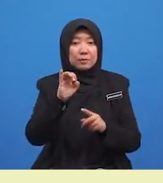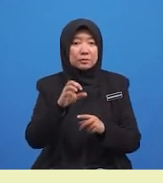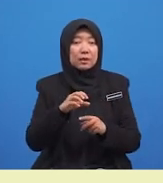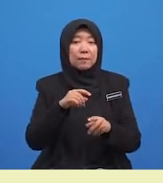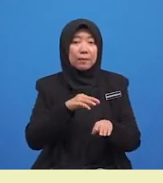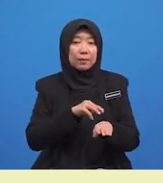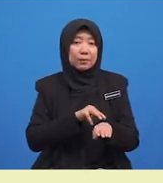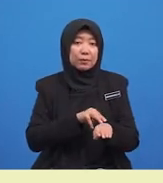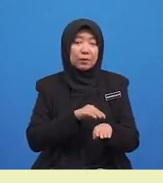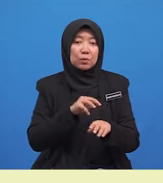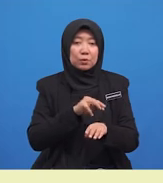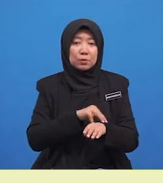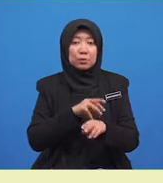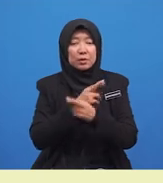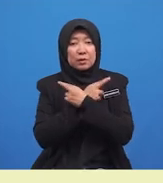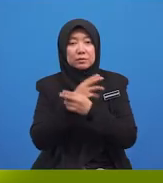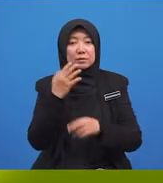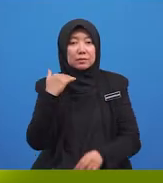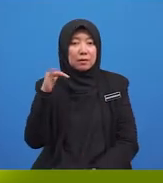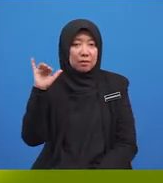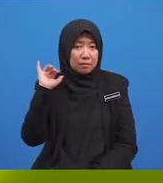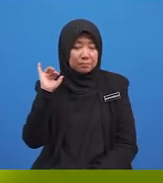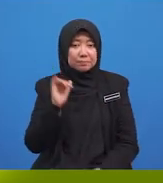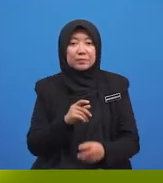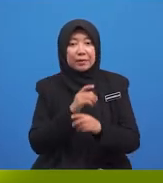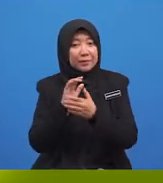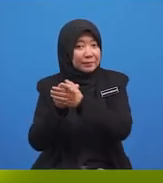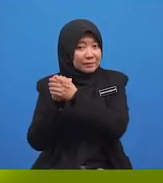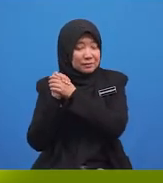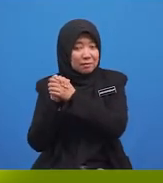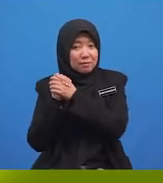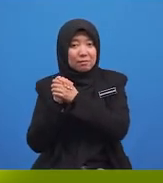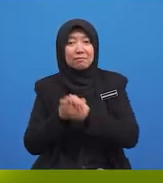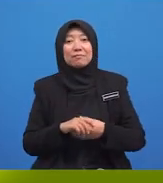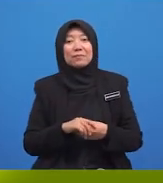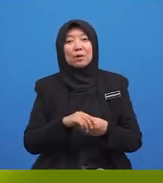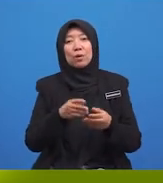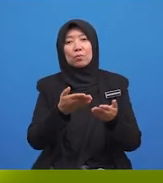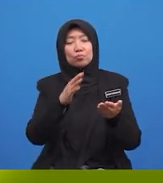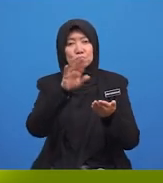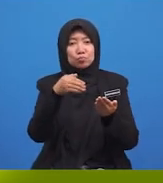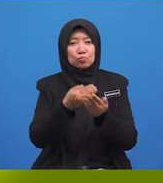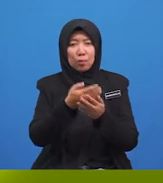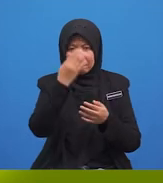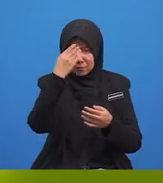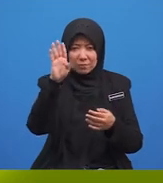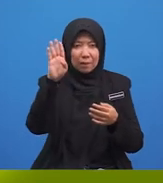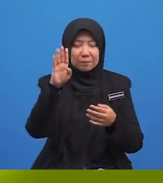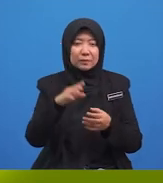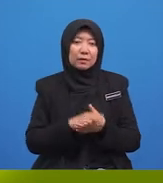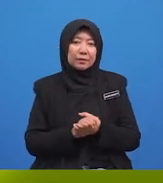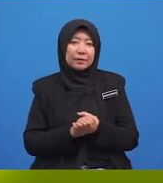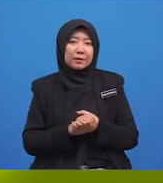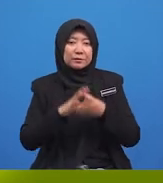waktu rehat semalam. Tahniah! Kamu semua sangat bijak. Cikgu beri